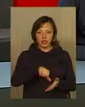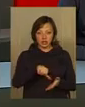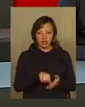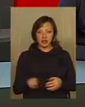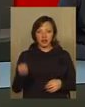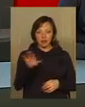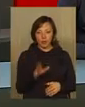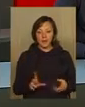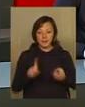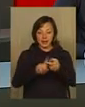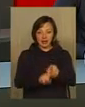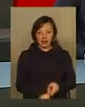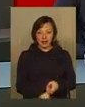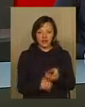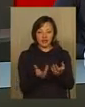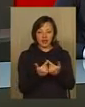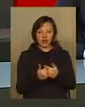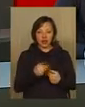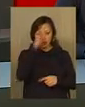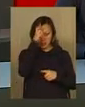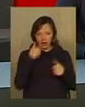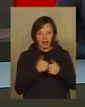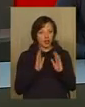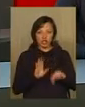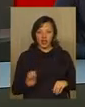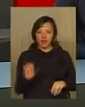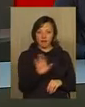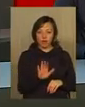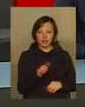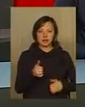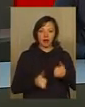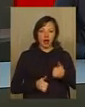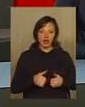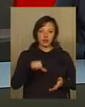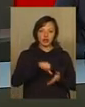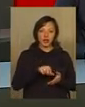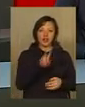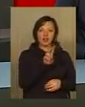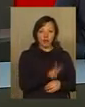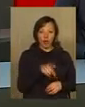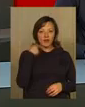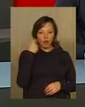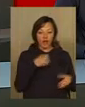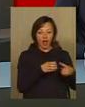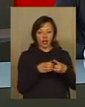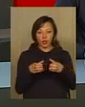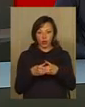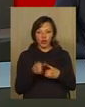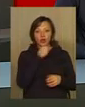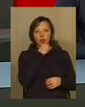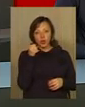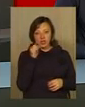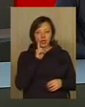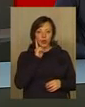яких приєдналися і каратисти великої кількості країн не лише й Європи. Змагалися спортсмени двох вікових категорій –